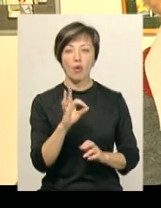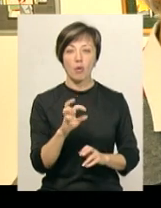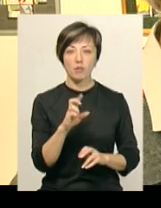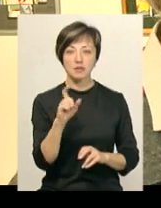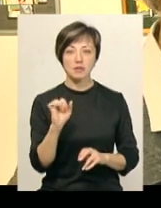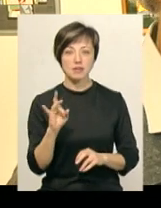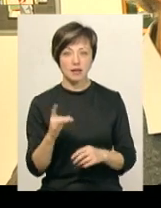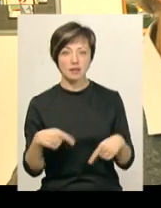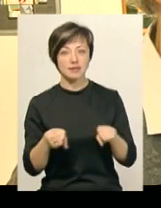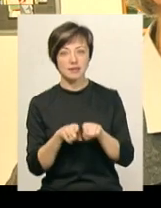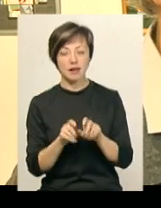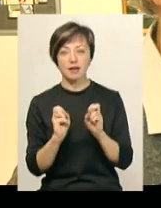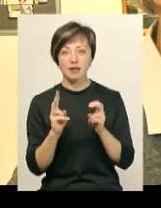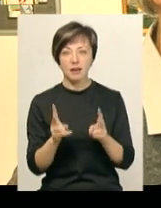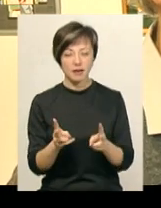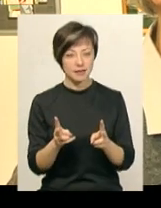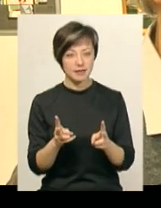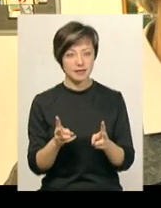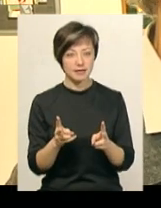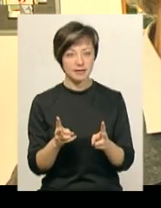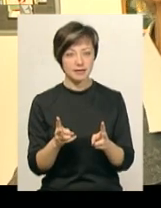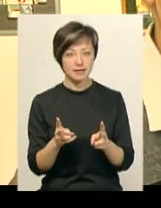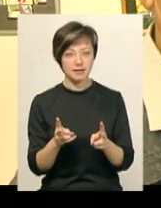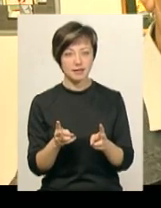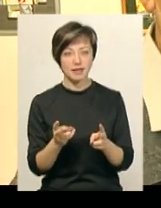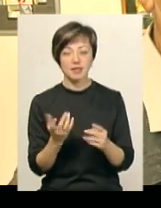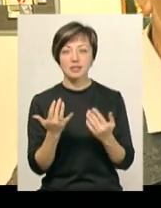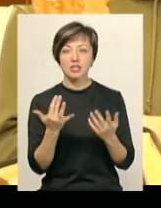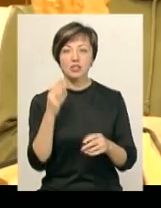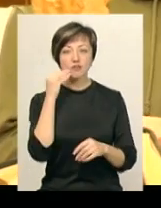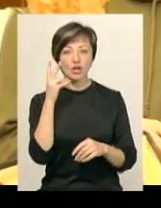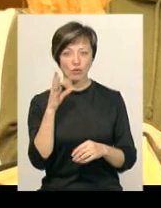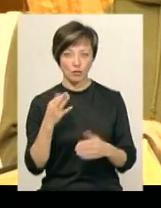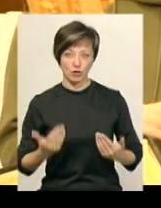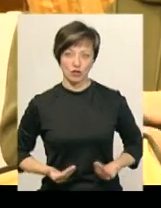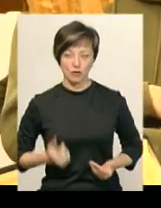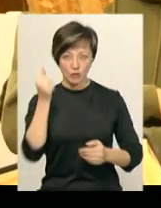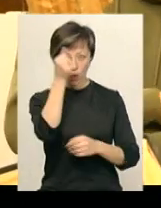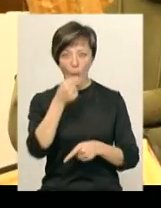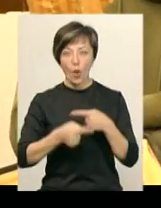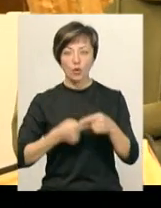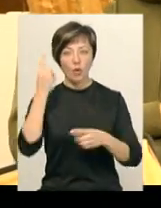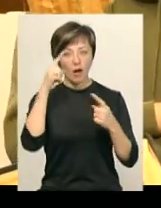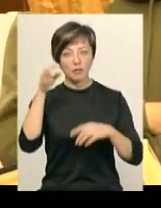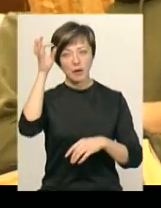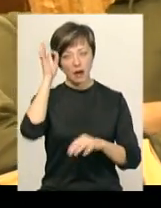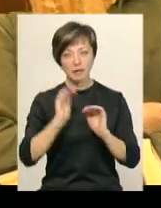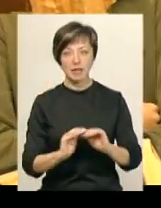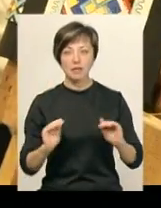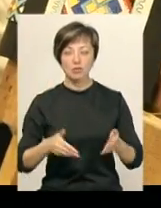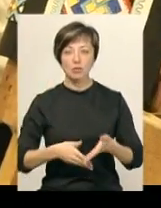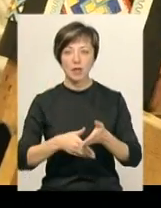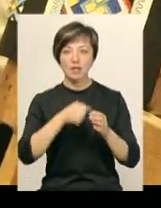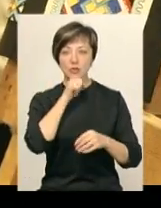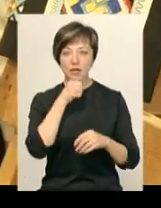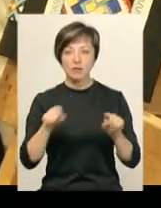Це так, скільки Шевченко прожив роки». Онук автора Михайло Юрков пригадує, у дитинстві допомагав